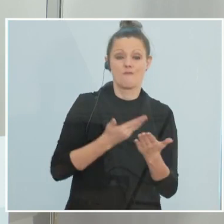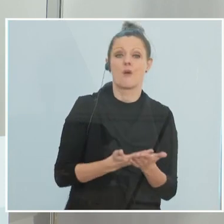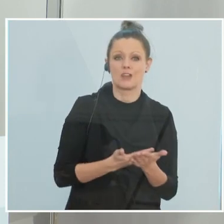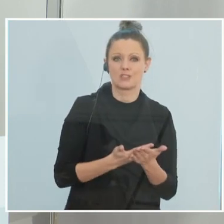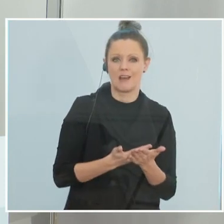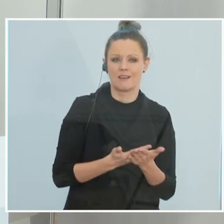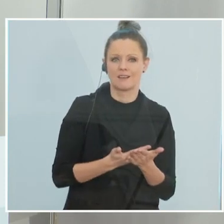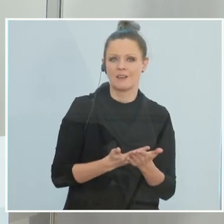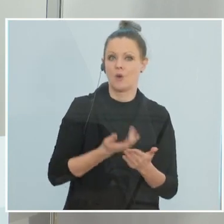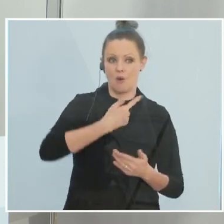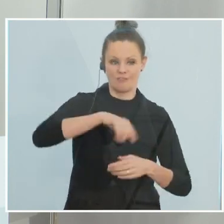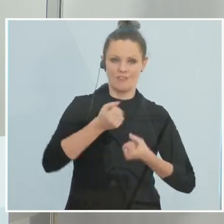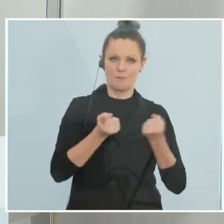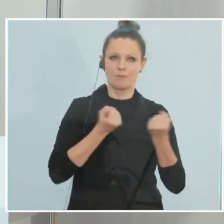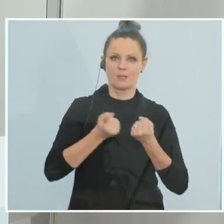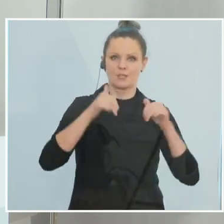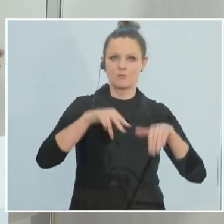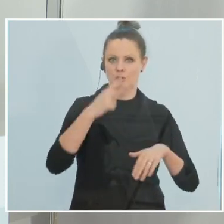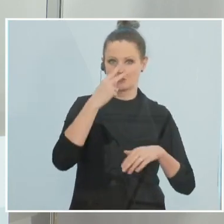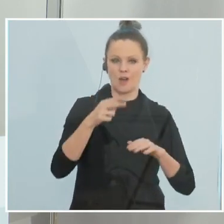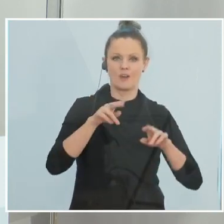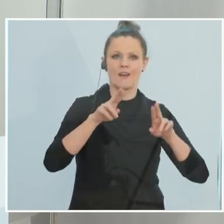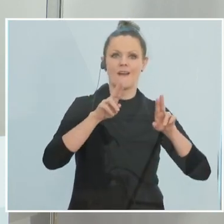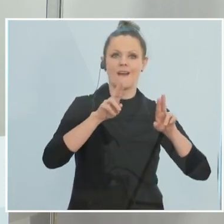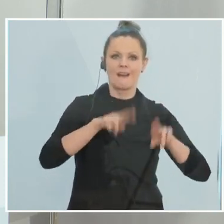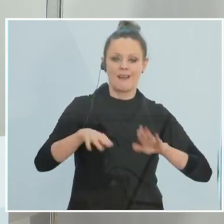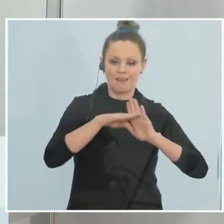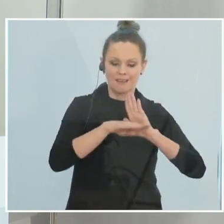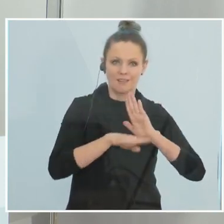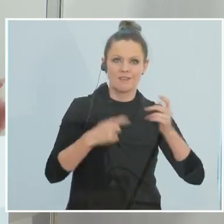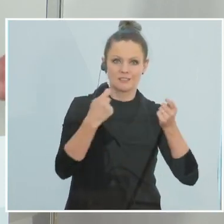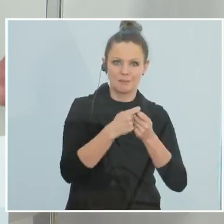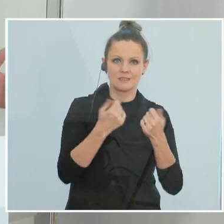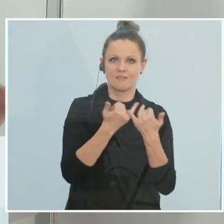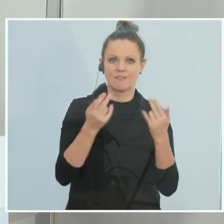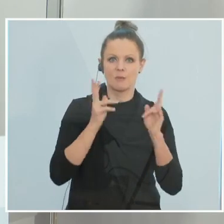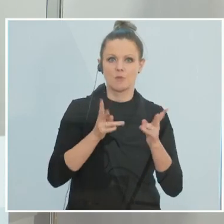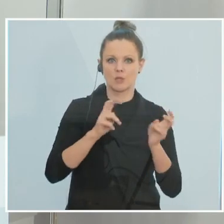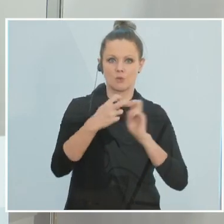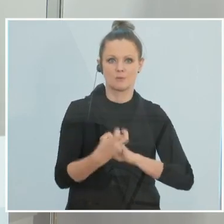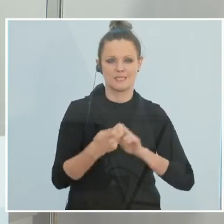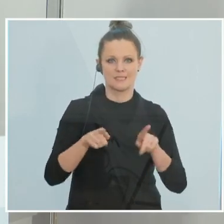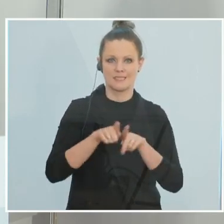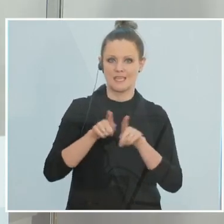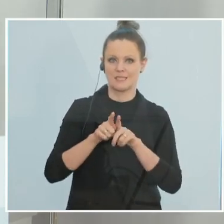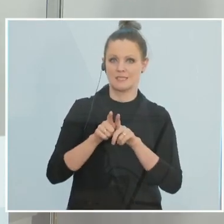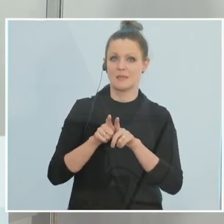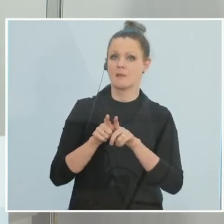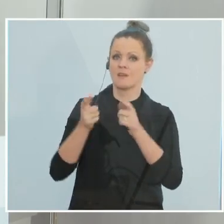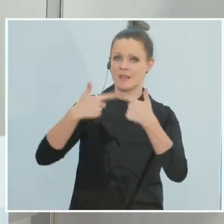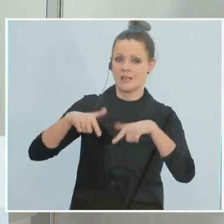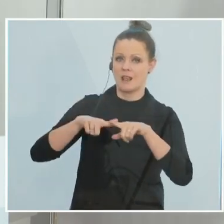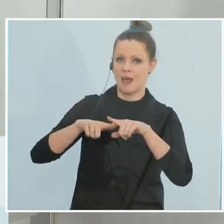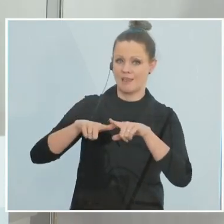die Politik auch schauen muss, was ist rechtlich möglich und was ist überhaupt umsetzbar. Und genauso wie wir mit den Ländern gemeinsam